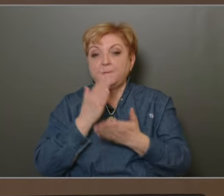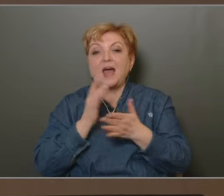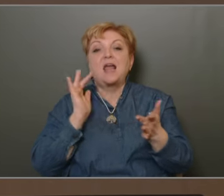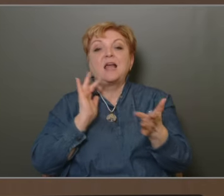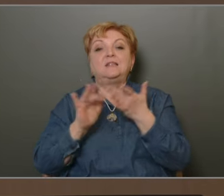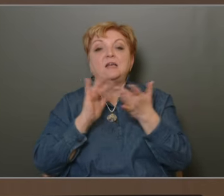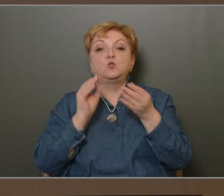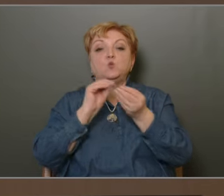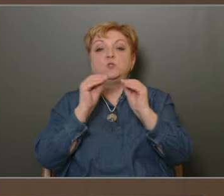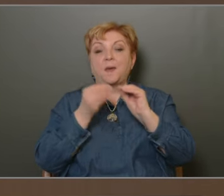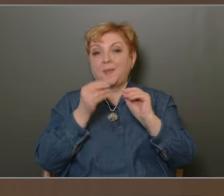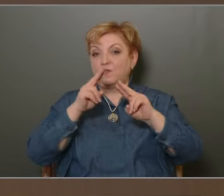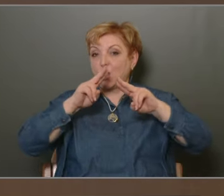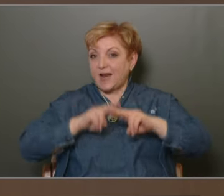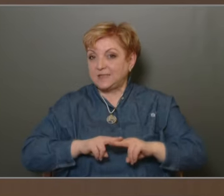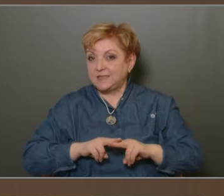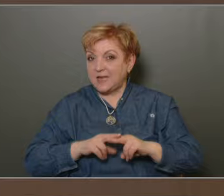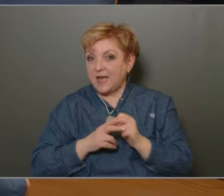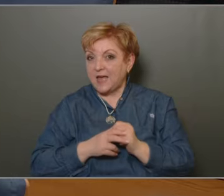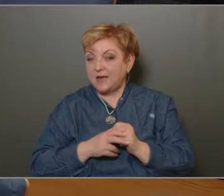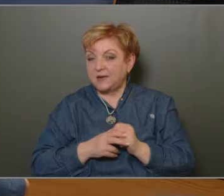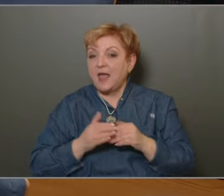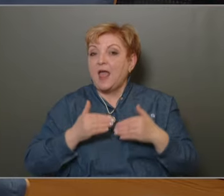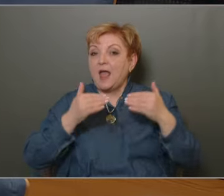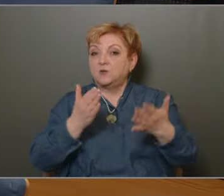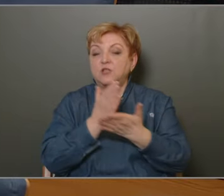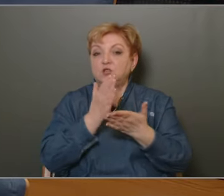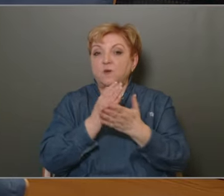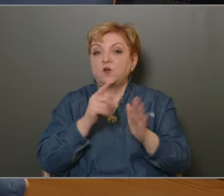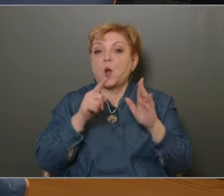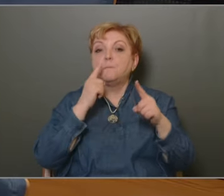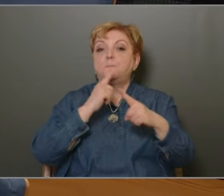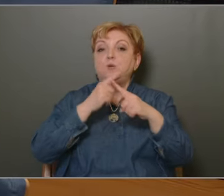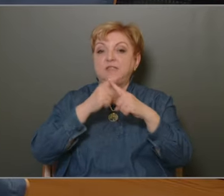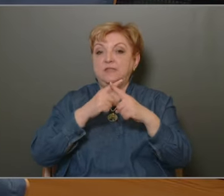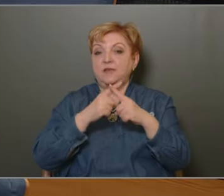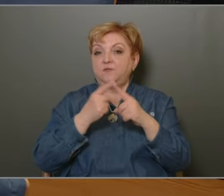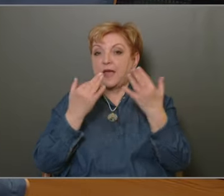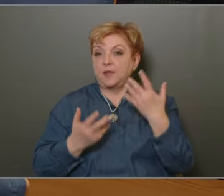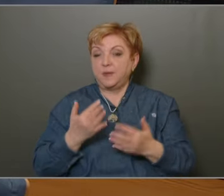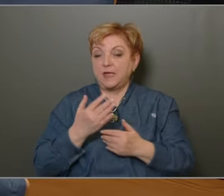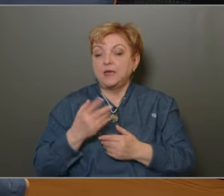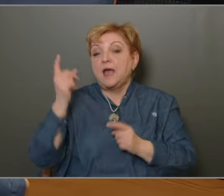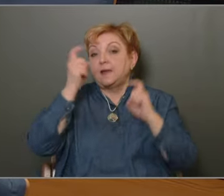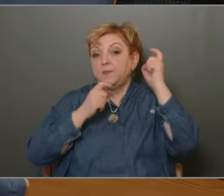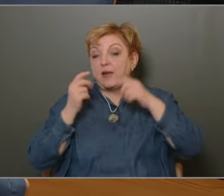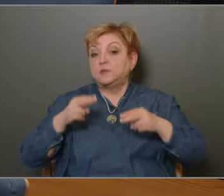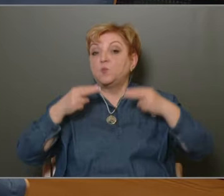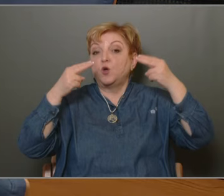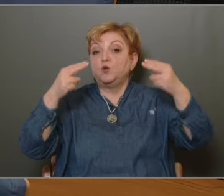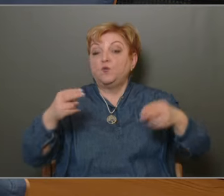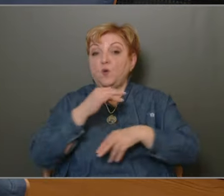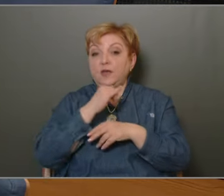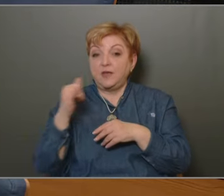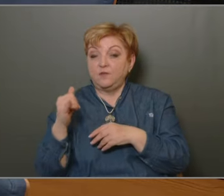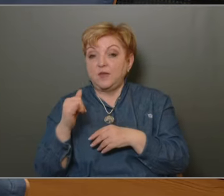már tesztüzemben működik ez a rendszer, és előzetesen már vannak pozitív eredményeink. Remélhetőleg a jövő évi